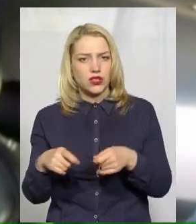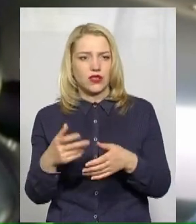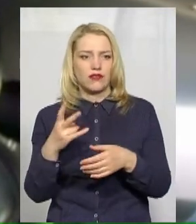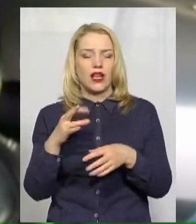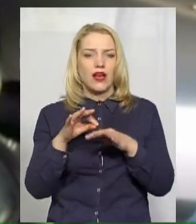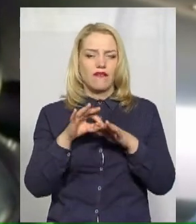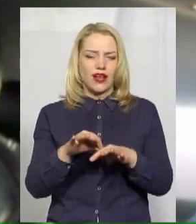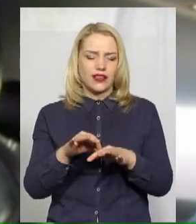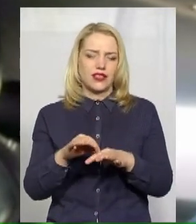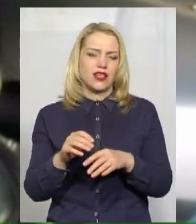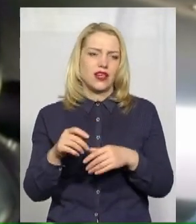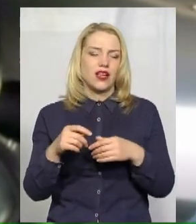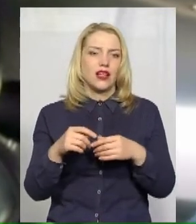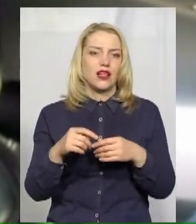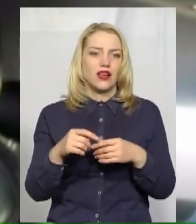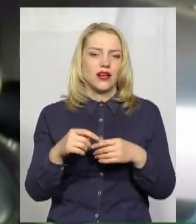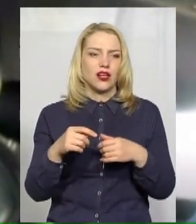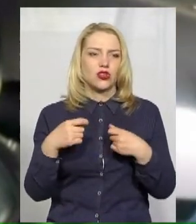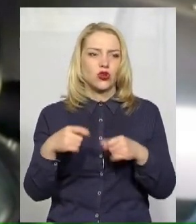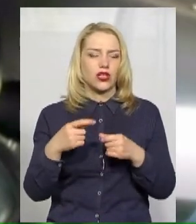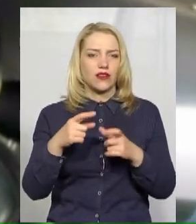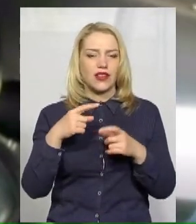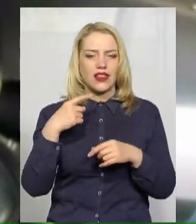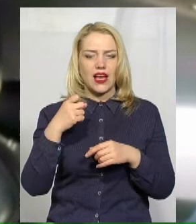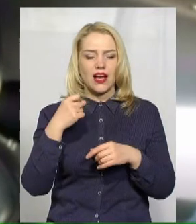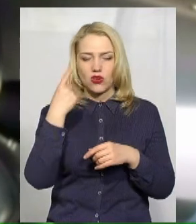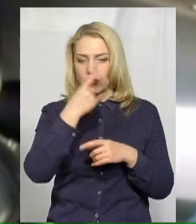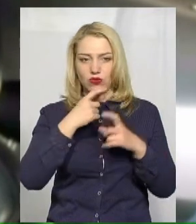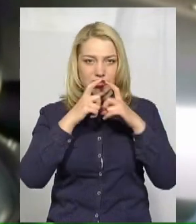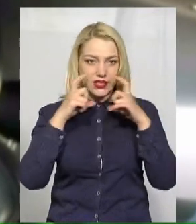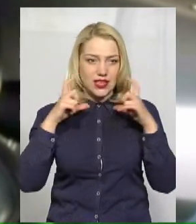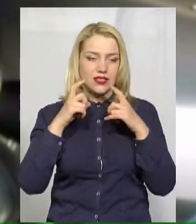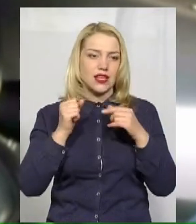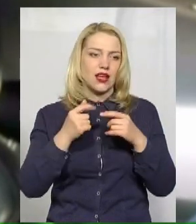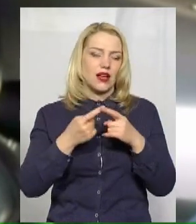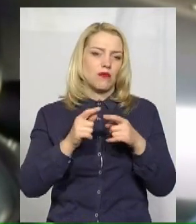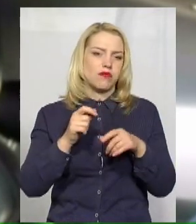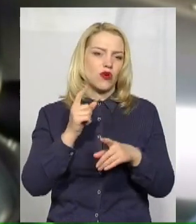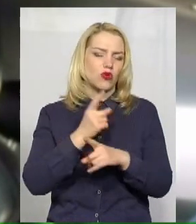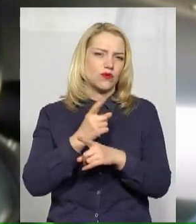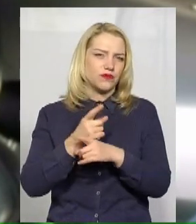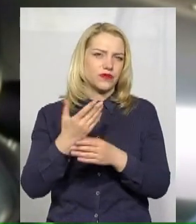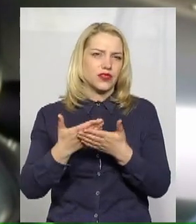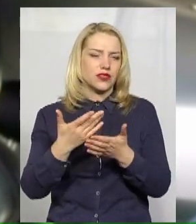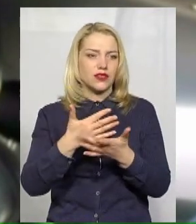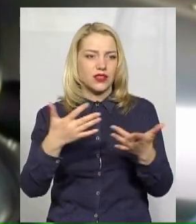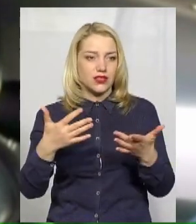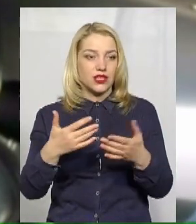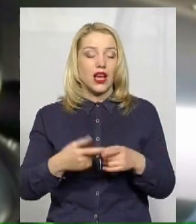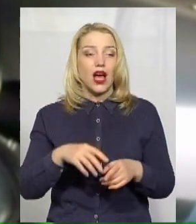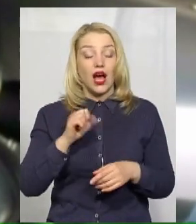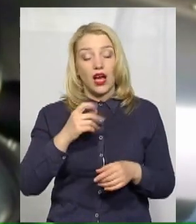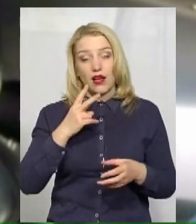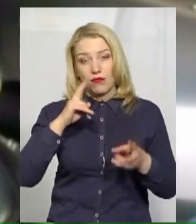засобів індивідуального захисту, порушення правил перевезень і так і інше. Так ось проаналізувавши ось всі